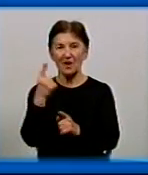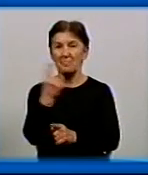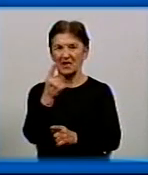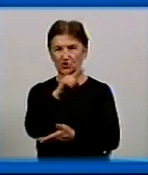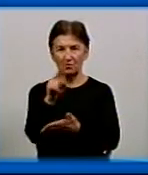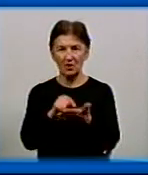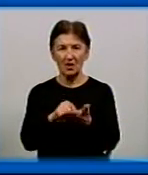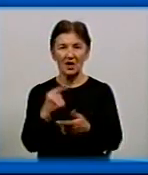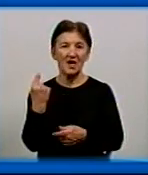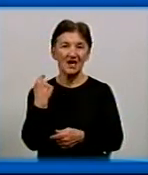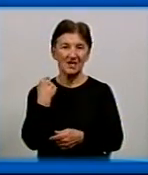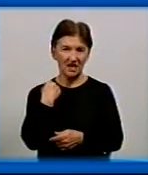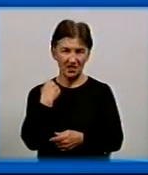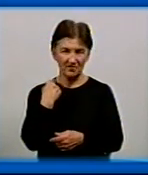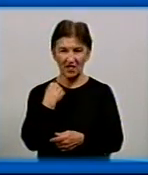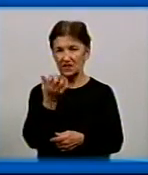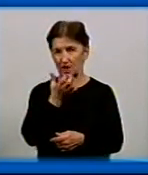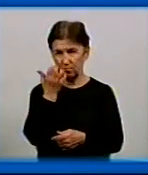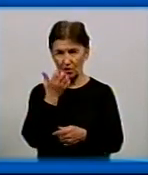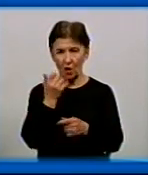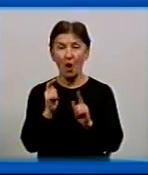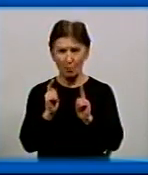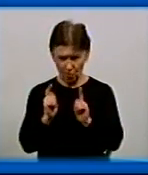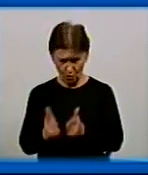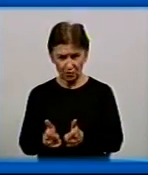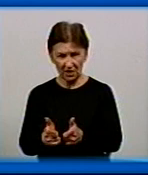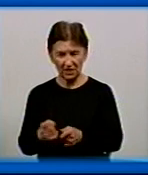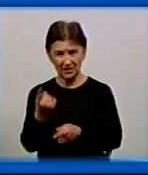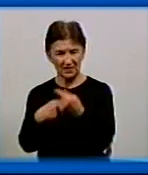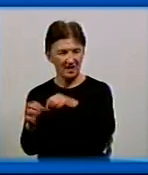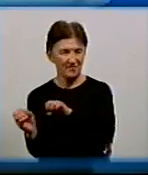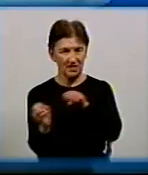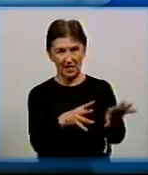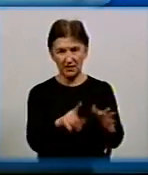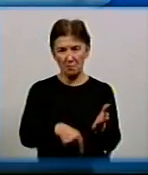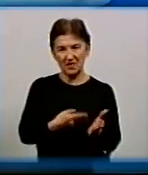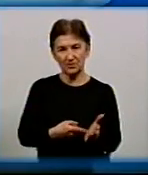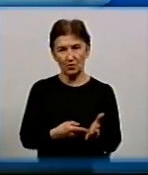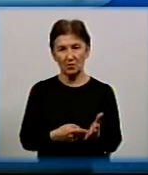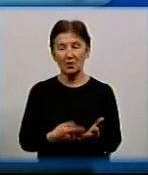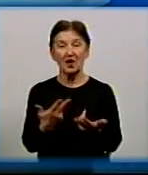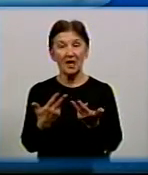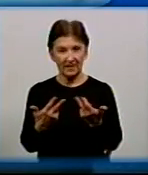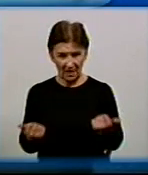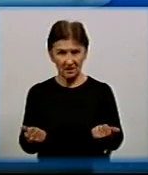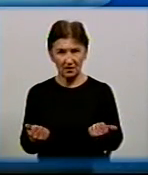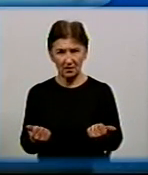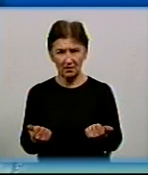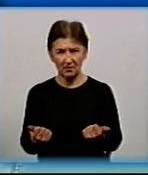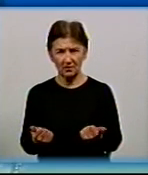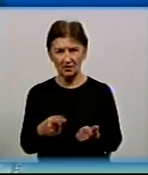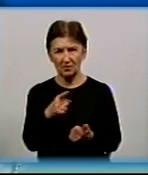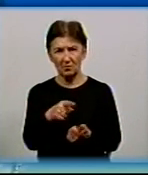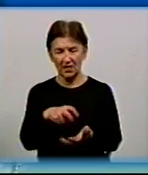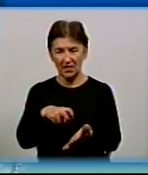«Кіровоград Тепло» погодилось передати повернути місту цілісний майновий комплекс? Так. Листом ми